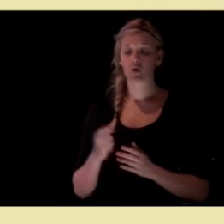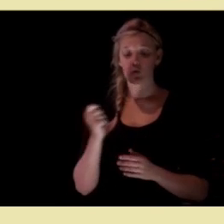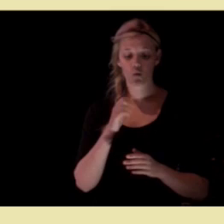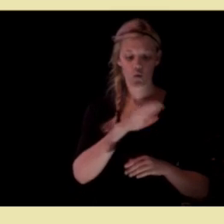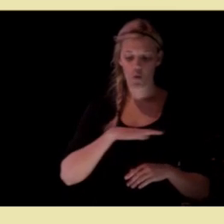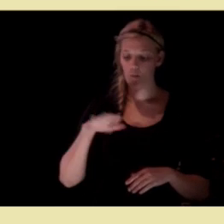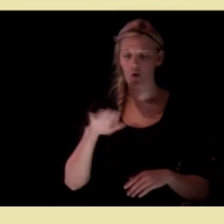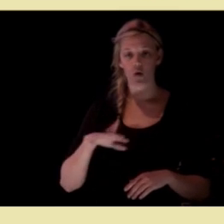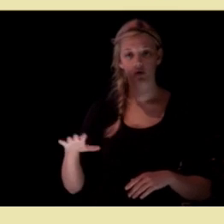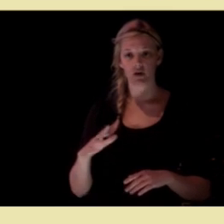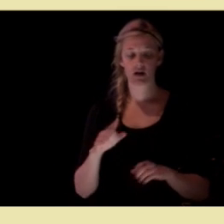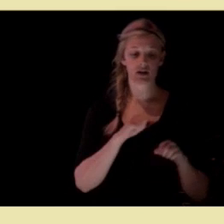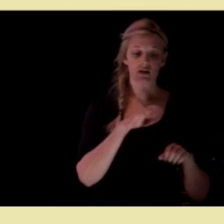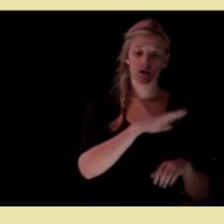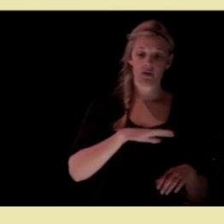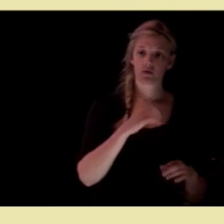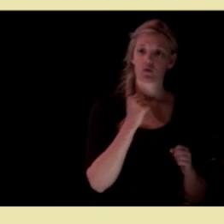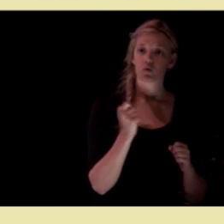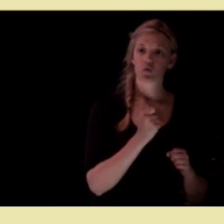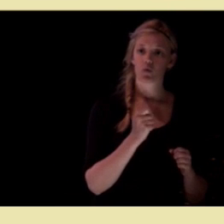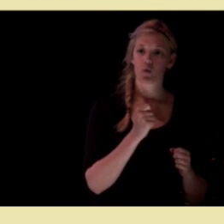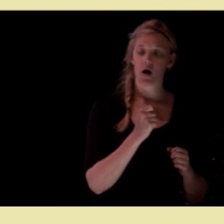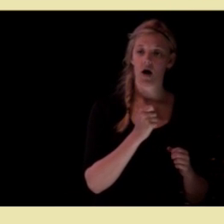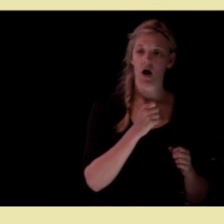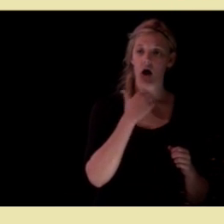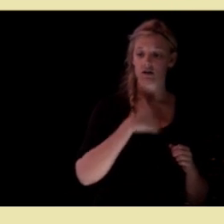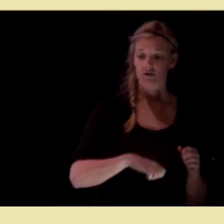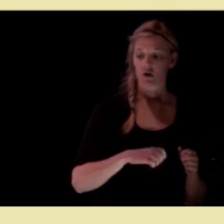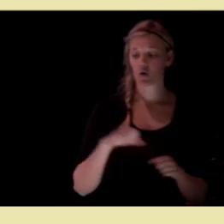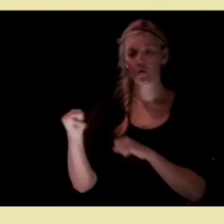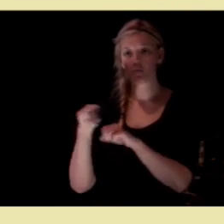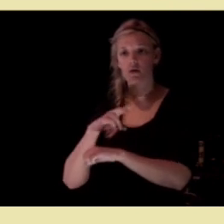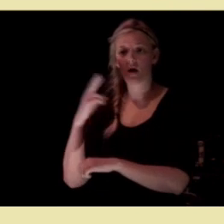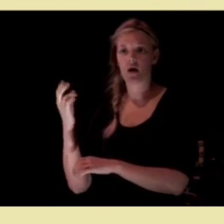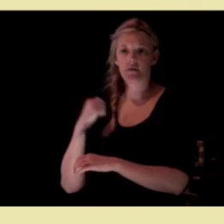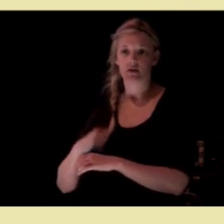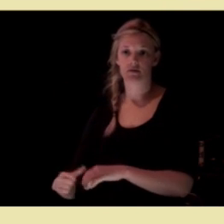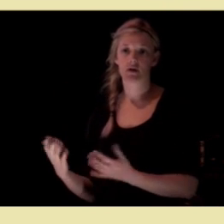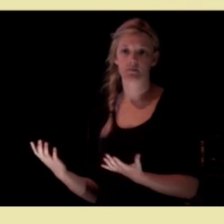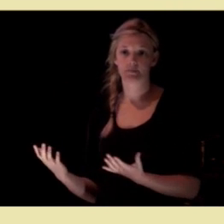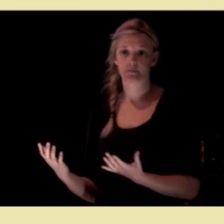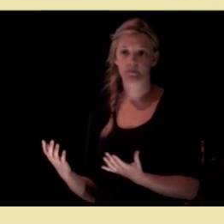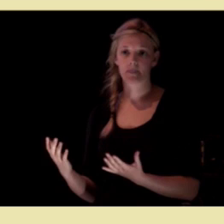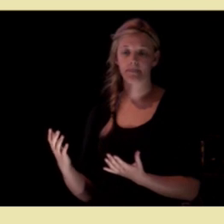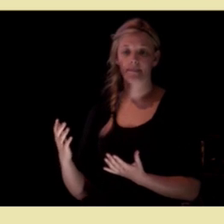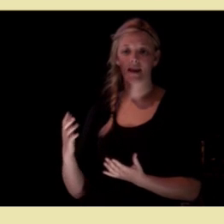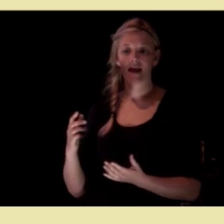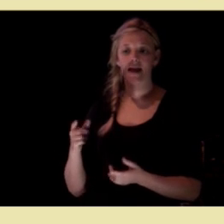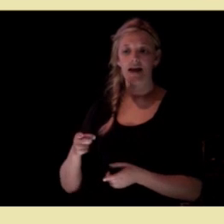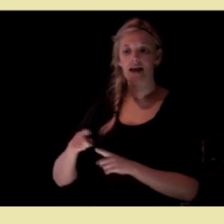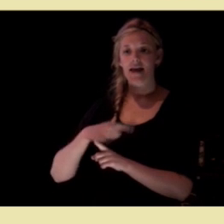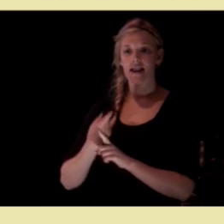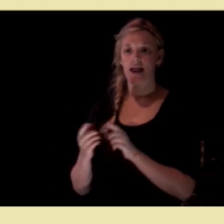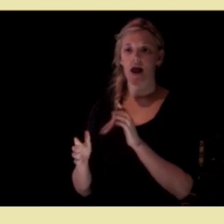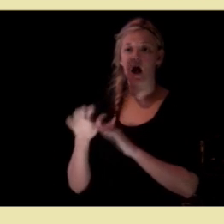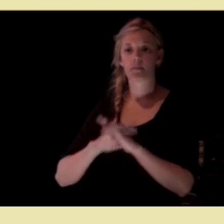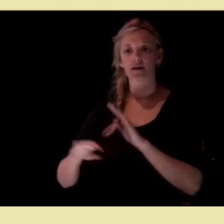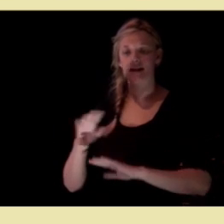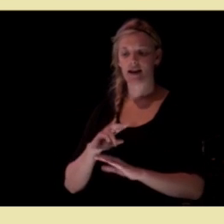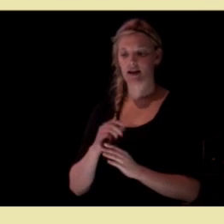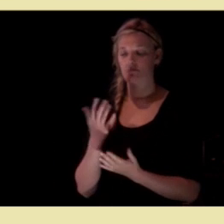områder så har staten noe ansvar, og så har kommunene et annet ansvar. Rehabilitering er et eksempel på det.